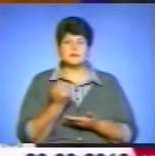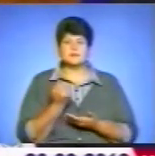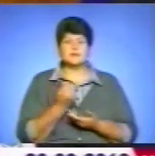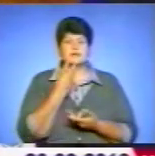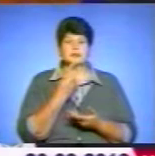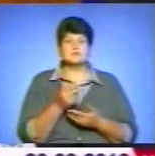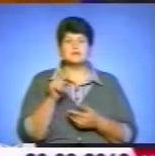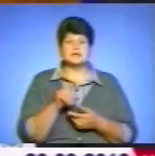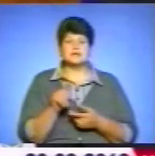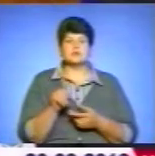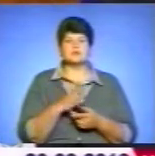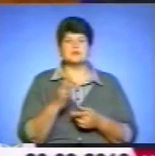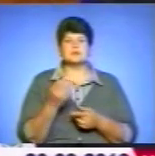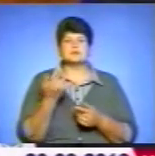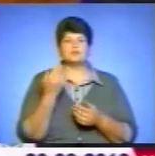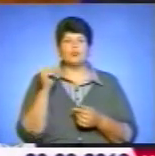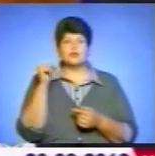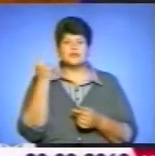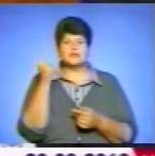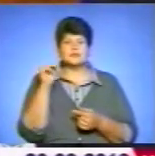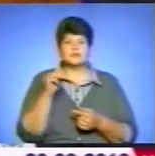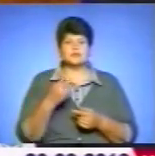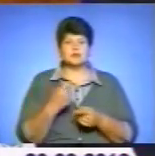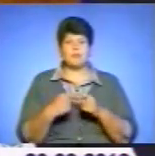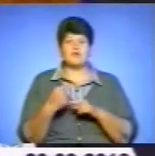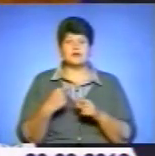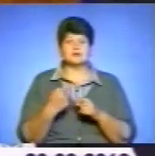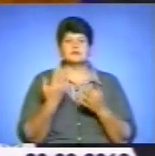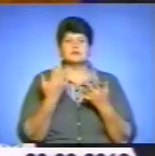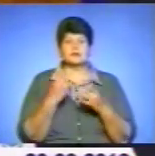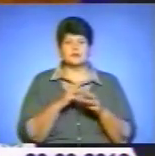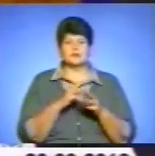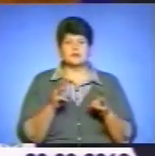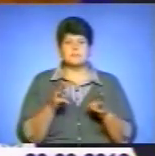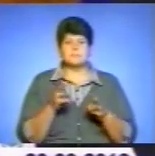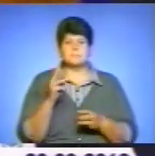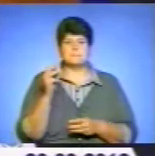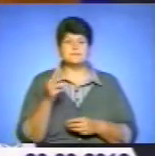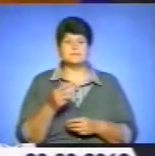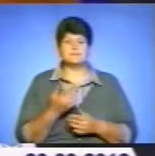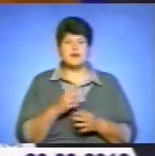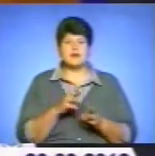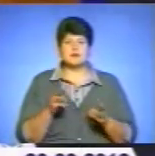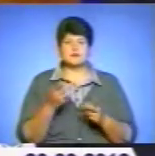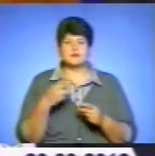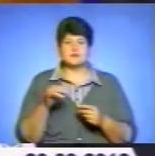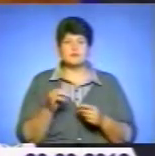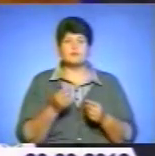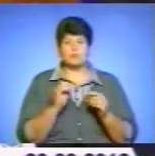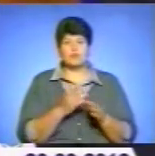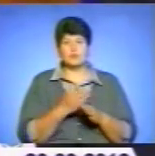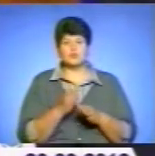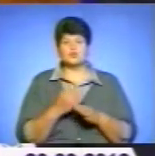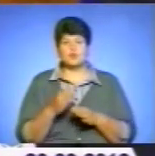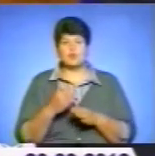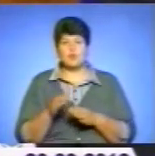навіть по тисячі повернення, це скільки 6 мільйонів людей. Це 6 мільярдів. І вони поступово, бачите,